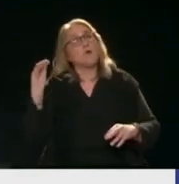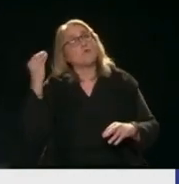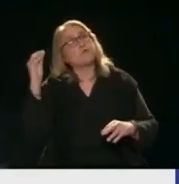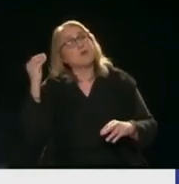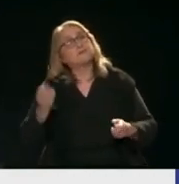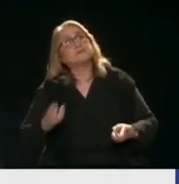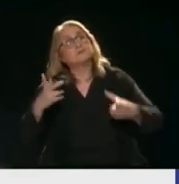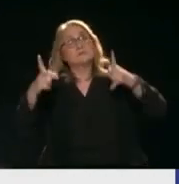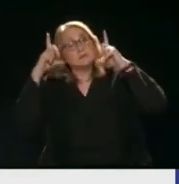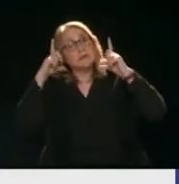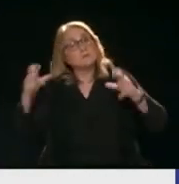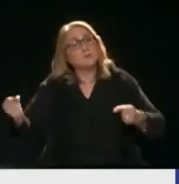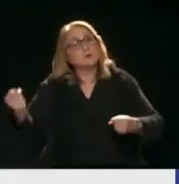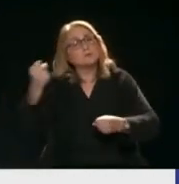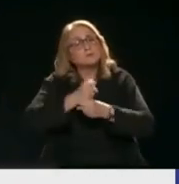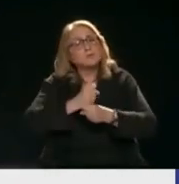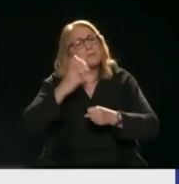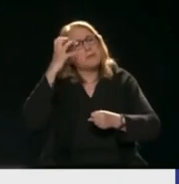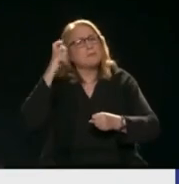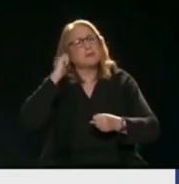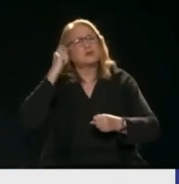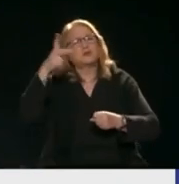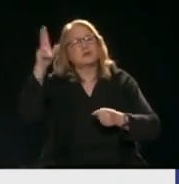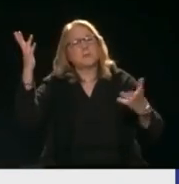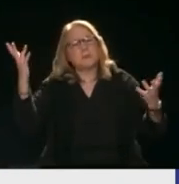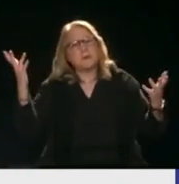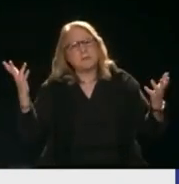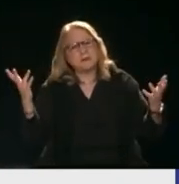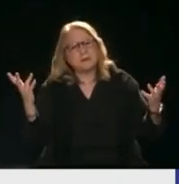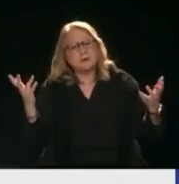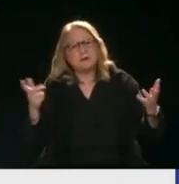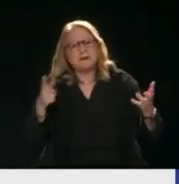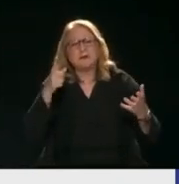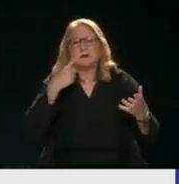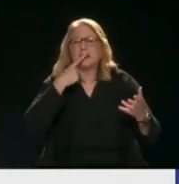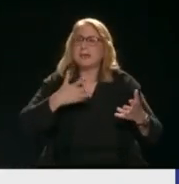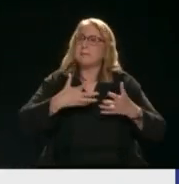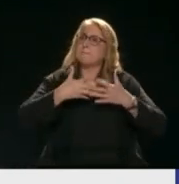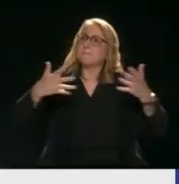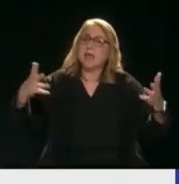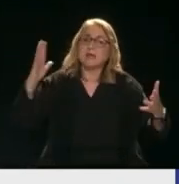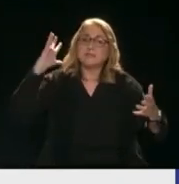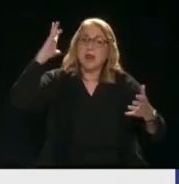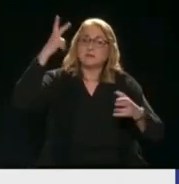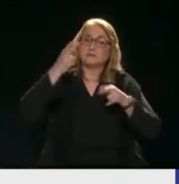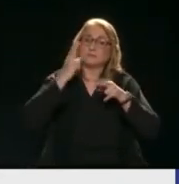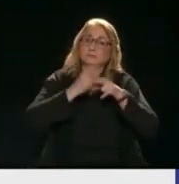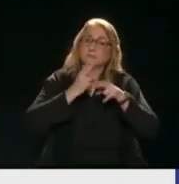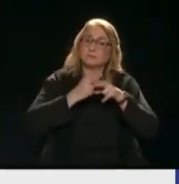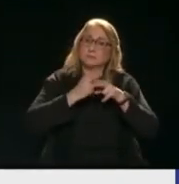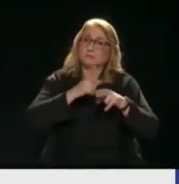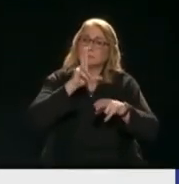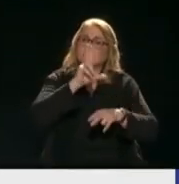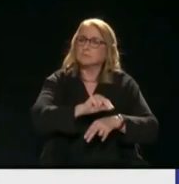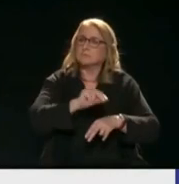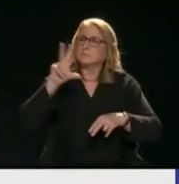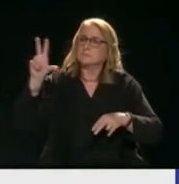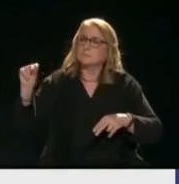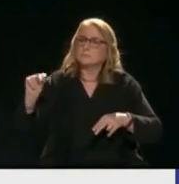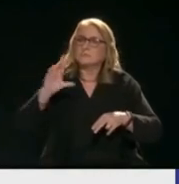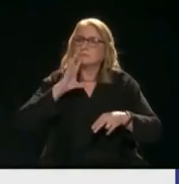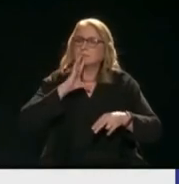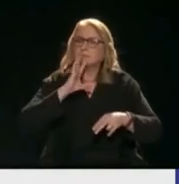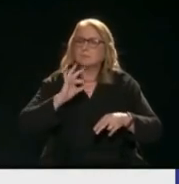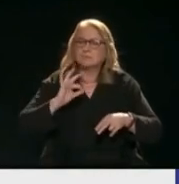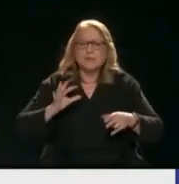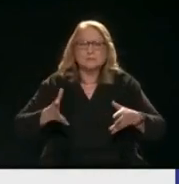Δημοκρατίας Δεν θυμάμαι καν το όνομά του Ουτε καν το θυμάμαι Και να λέει ότι ο Μέγας Αλέξανδρος έχει την ίδια αξία Με έναν τενεκή παλιανικίας Κύριοι